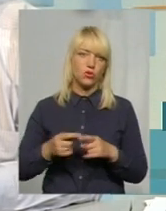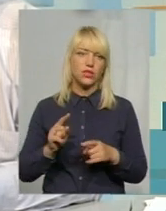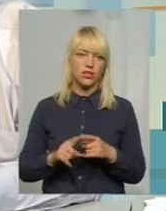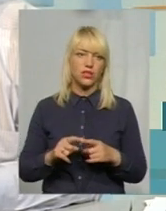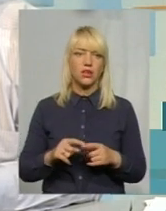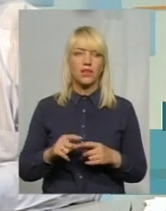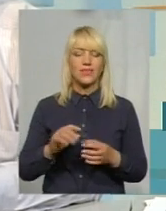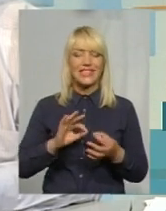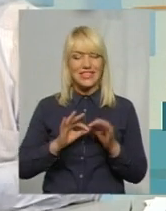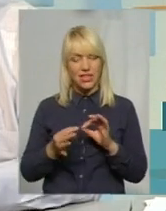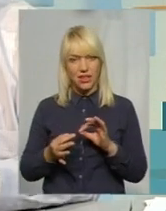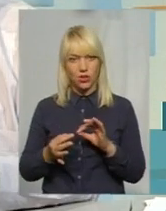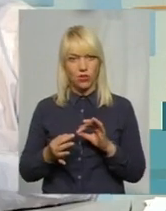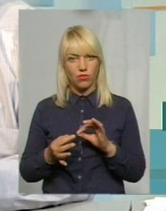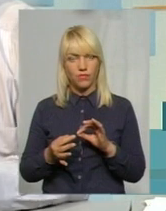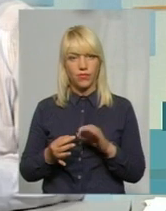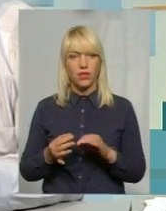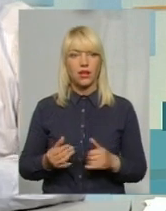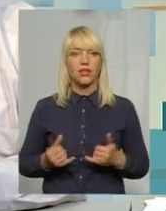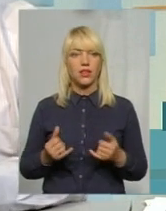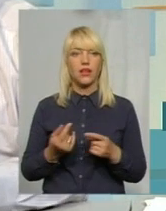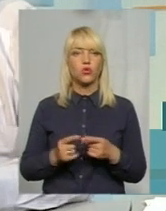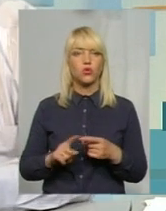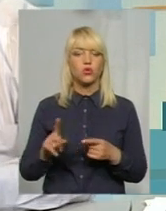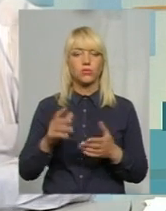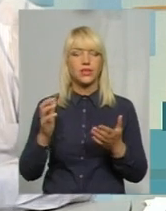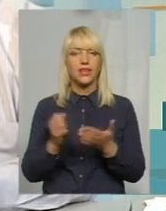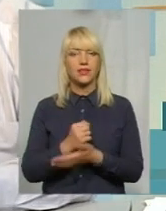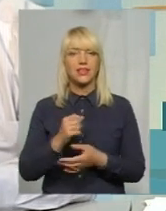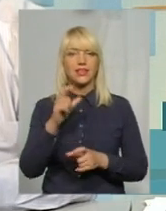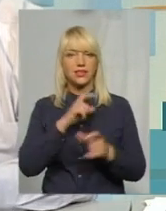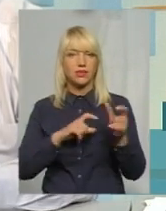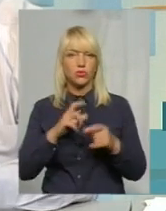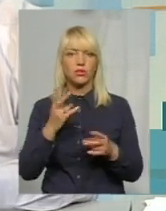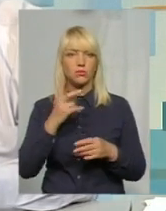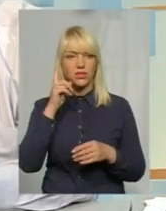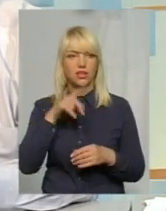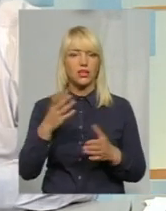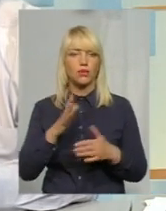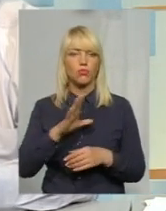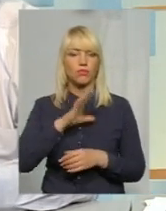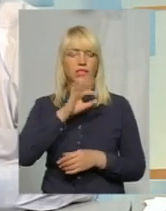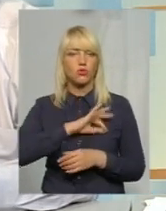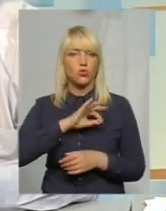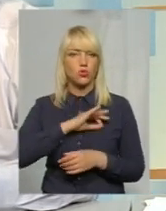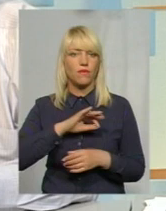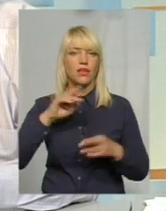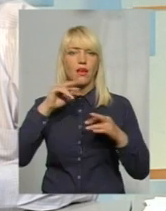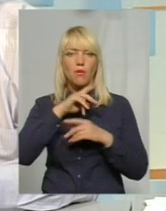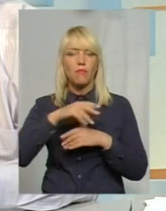досить складно. Для того, щоб знайти діючу речовину, нам треба знати, який був застосований препарат.